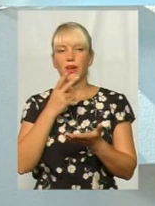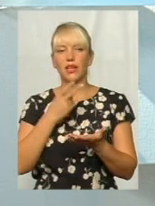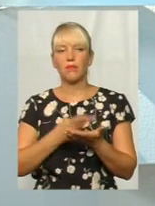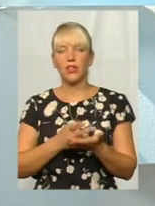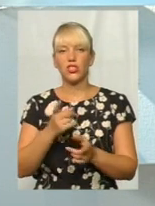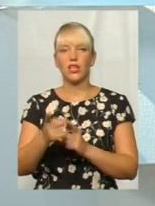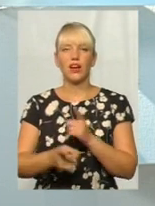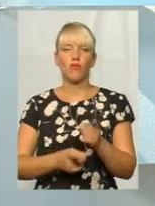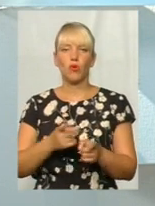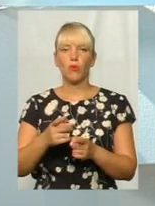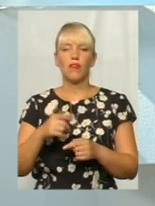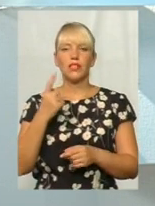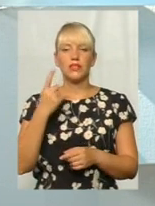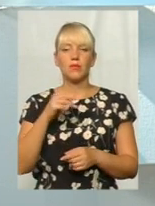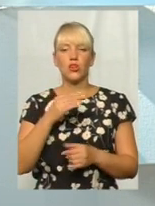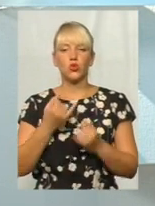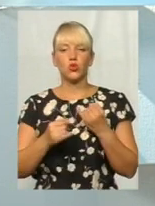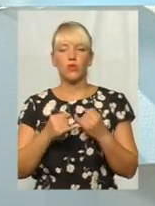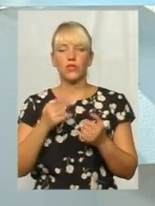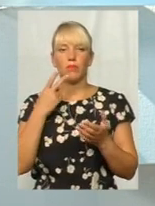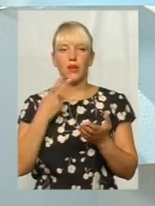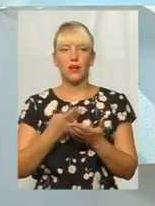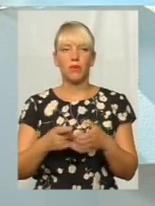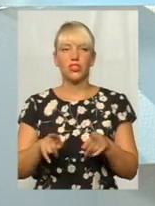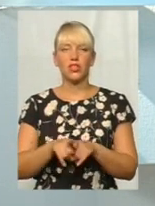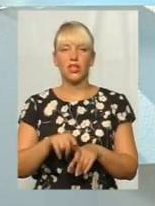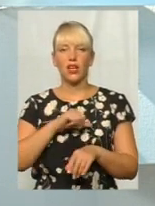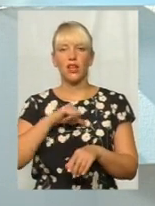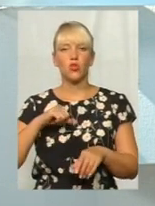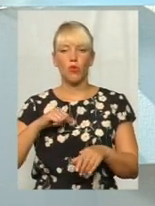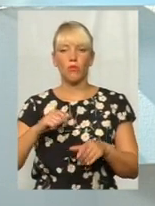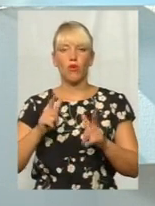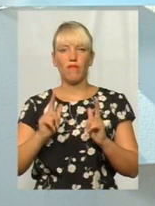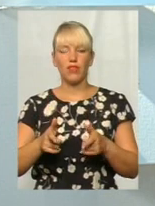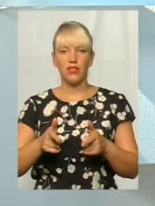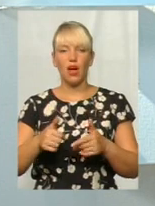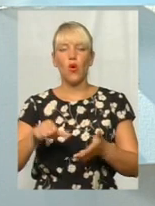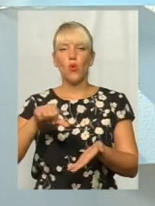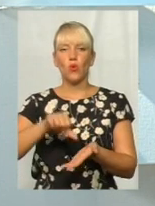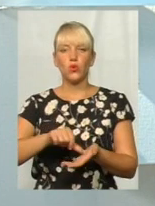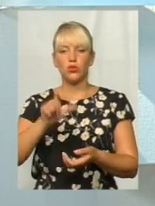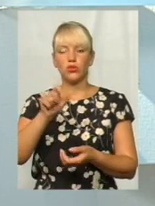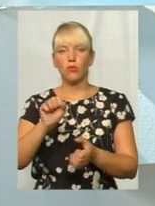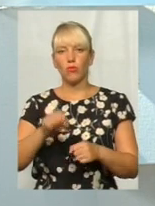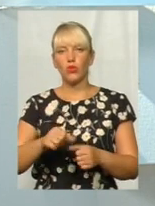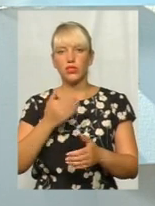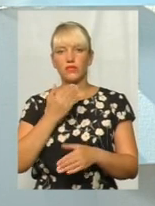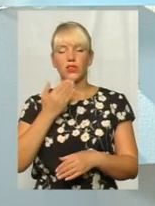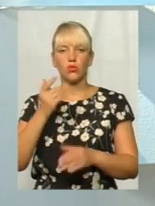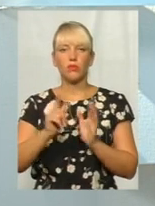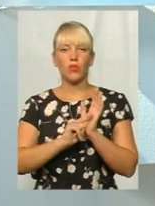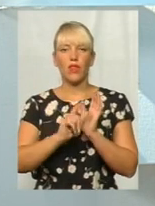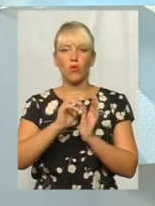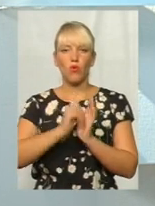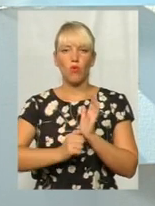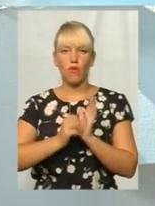реформувати з 1 жовтня, передбачена така добровільна участь. Тобто, особа може звернутися в податкову службу і